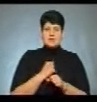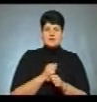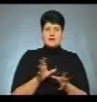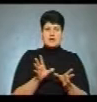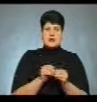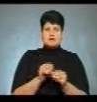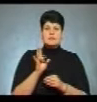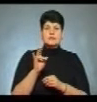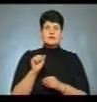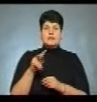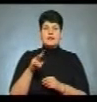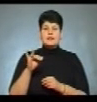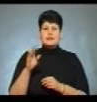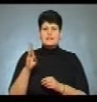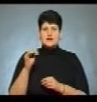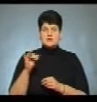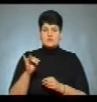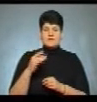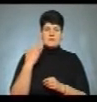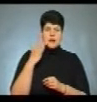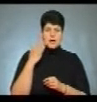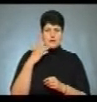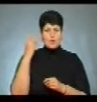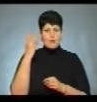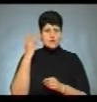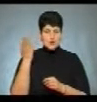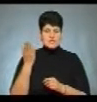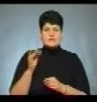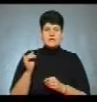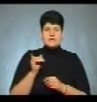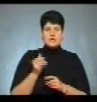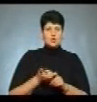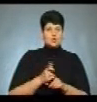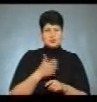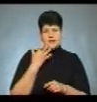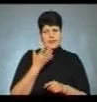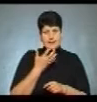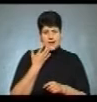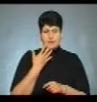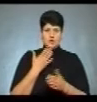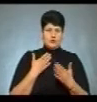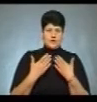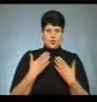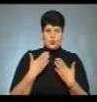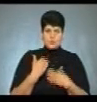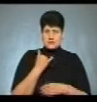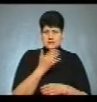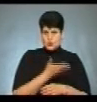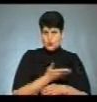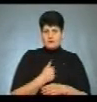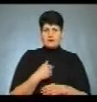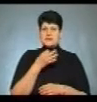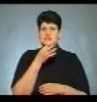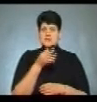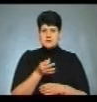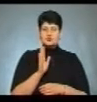Наливайченком в американському посольстві. І дуже тепло, і відноситься до нього. Вона мені